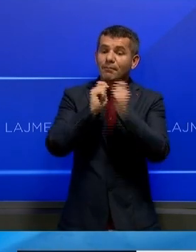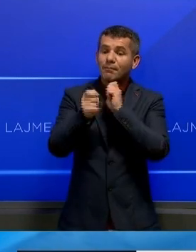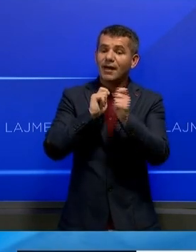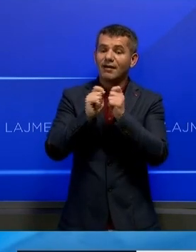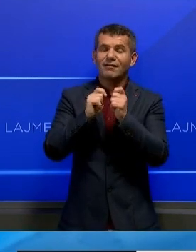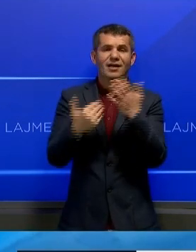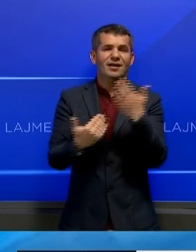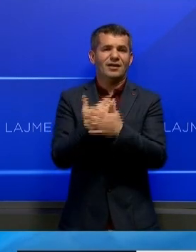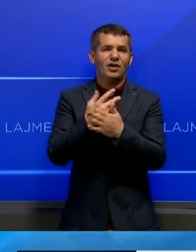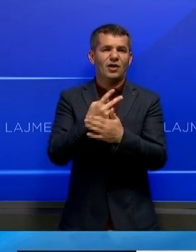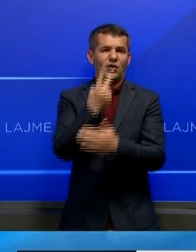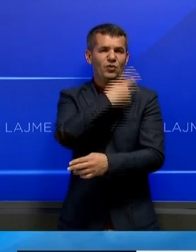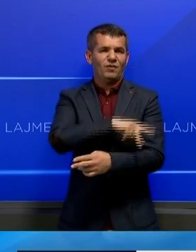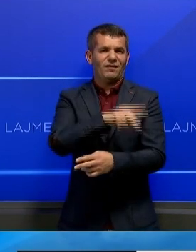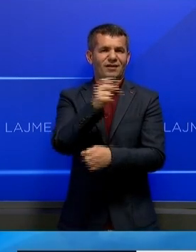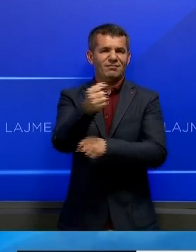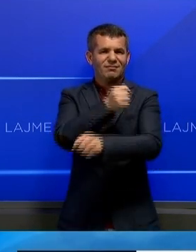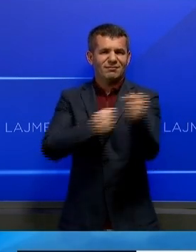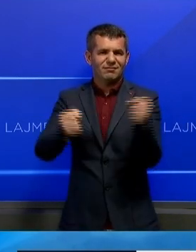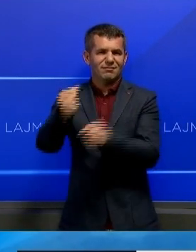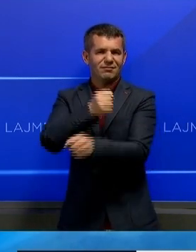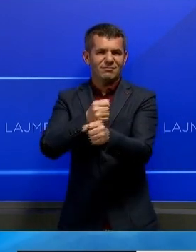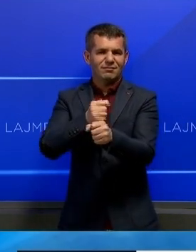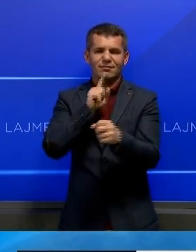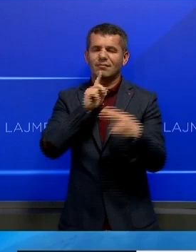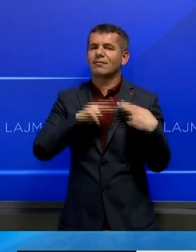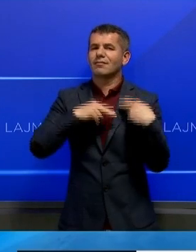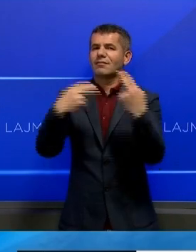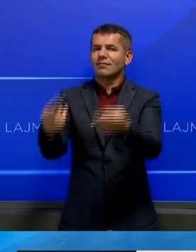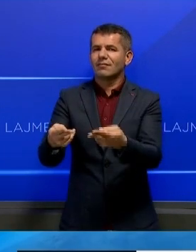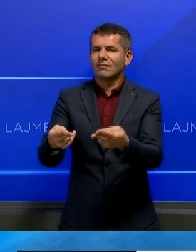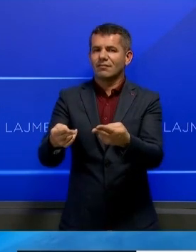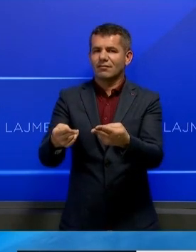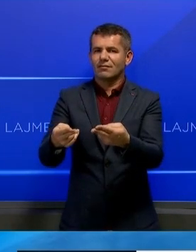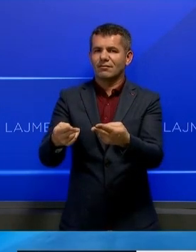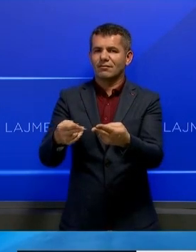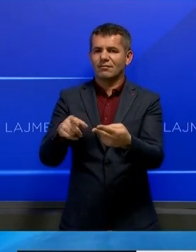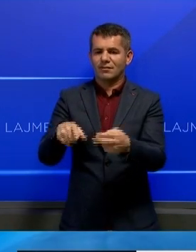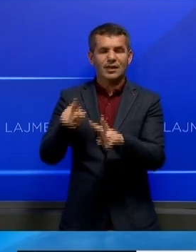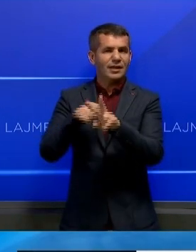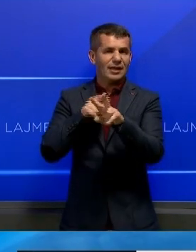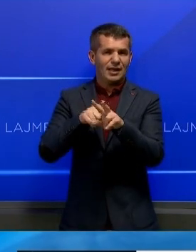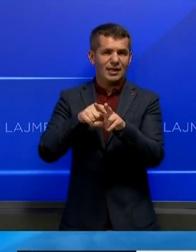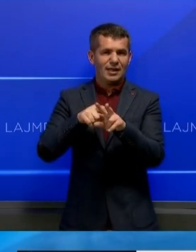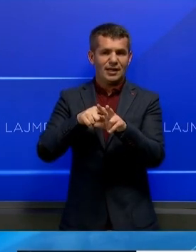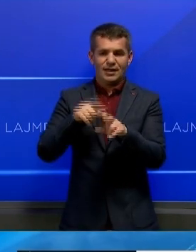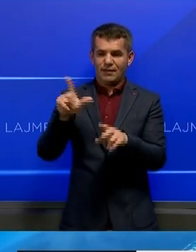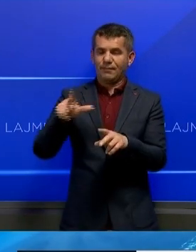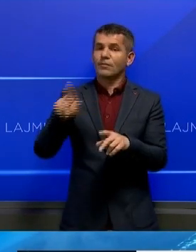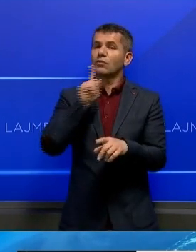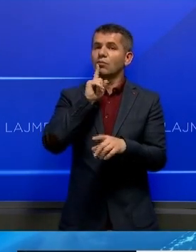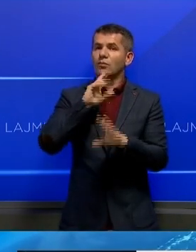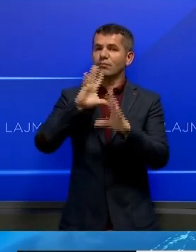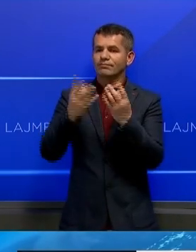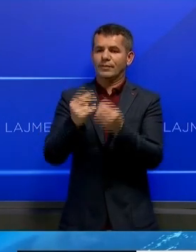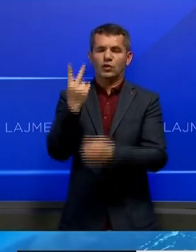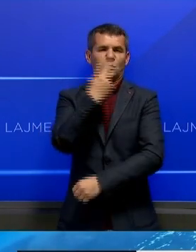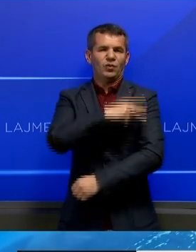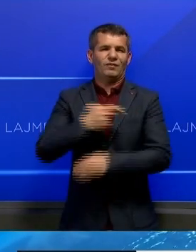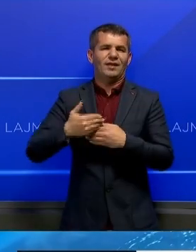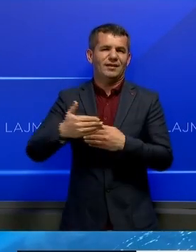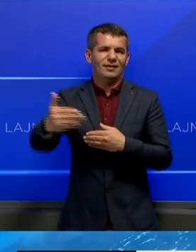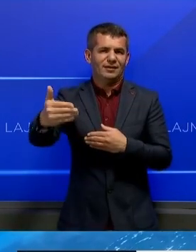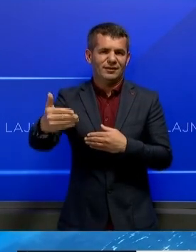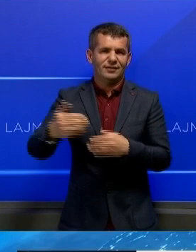marvejshës për ndarjën e pushtetit pas taj do të jatërzoja të ja Irlapid kryo të qendrës jesha të të për dyvjet të tjera.